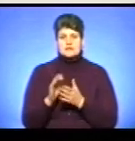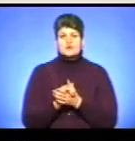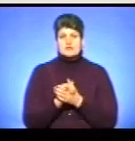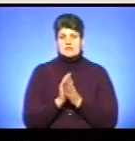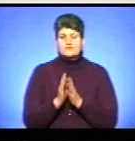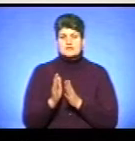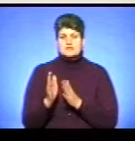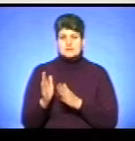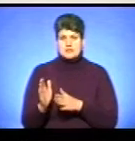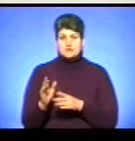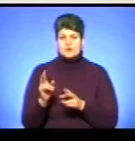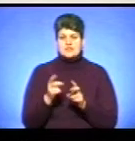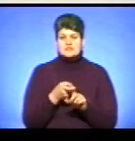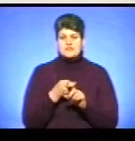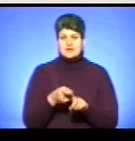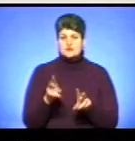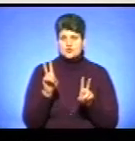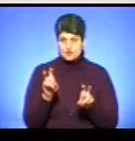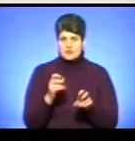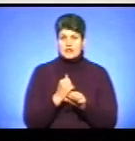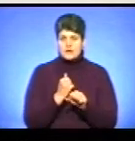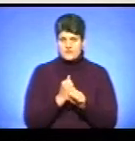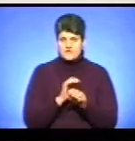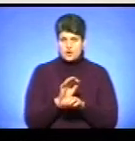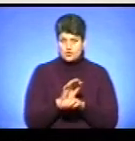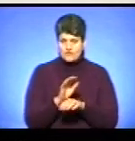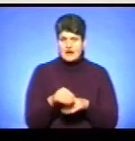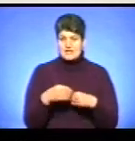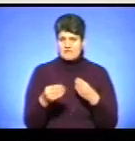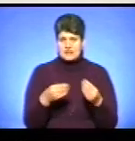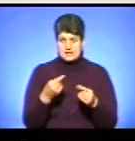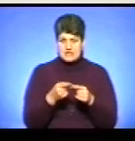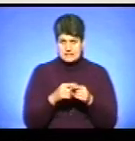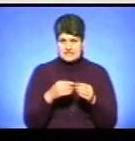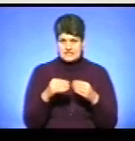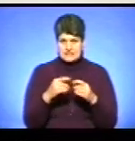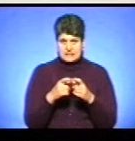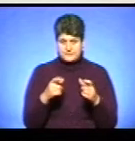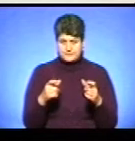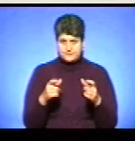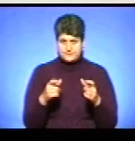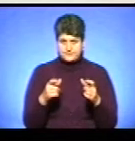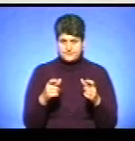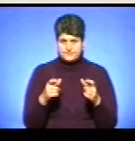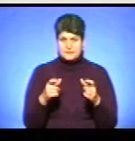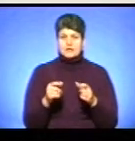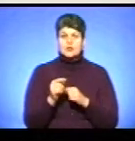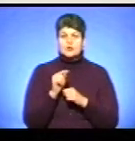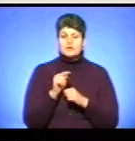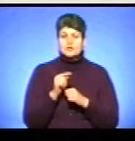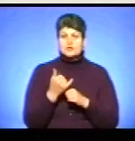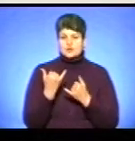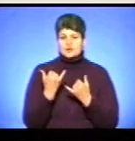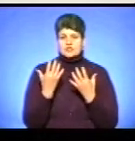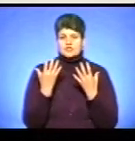системного, системний зв'язок, яке виготовляє і видає ці електронні квитки. То ми, станом на